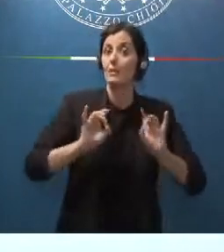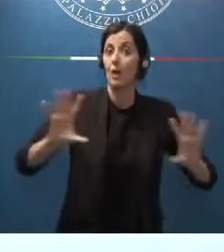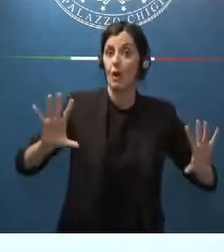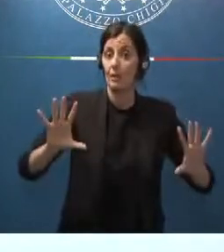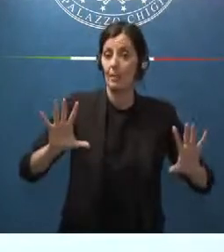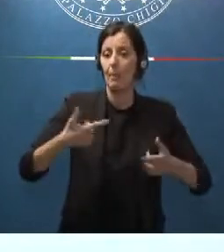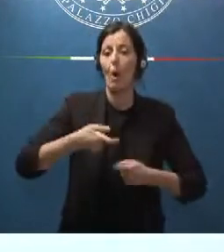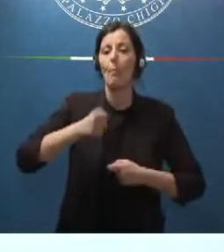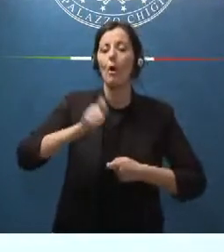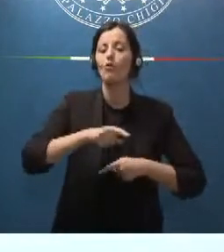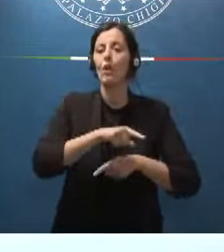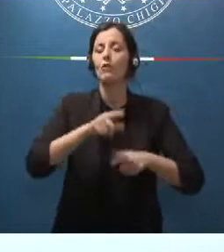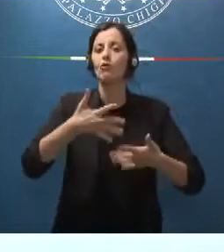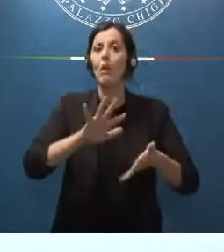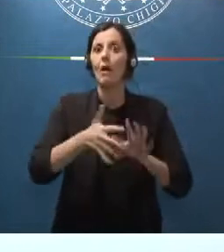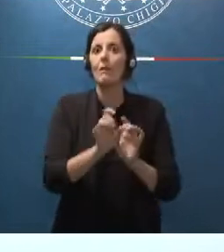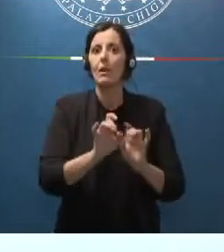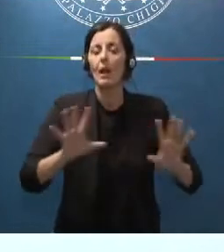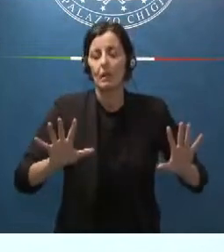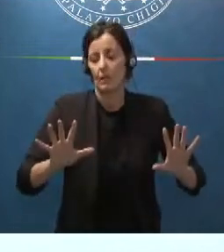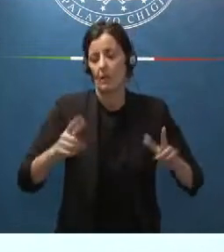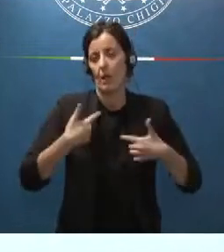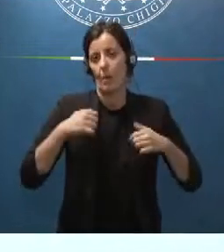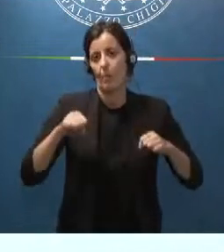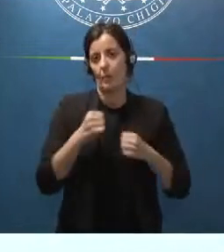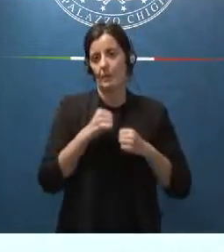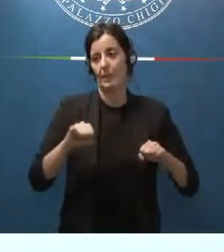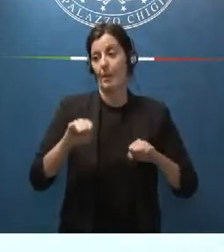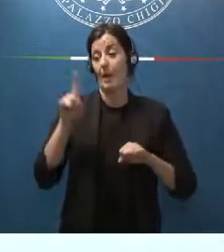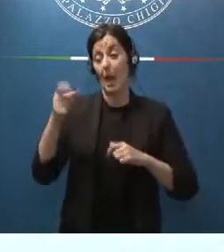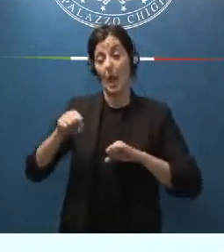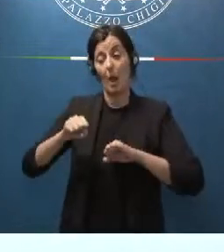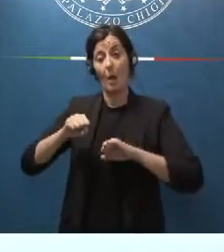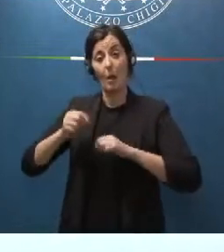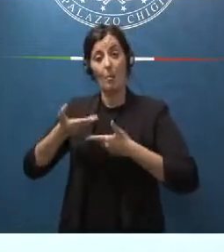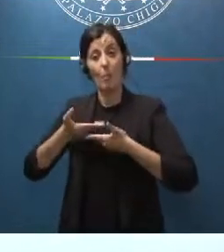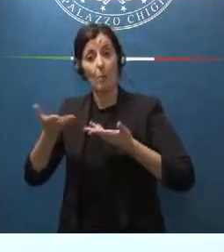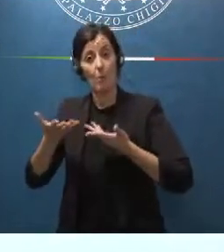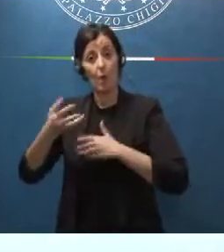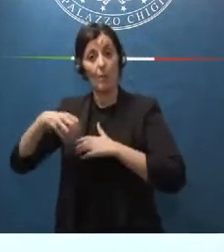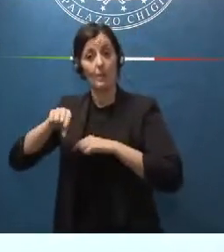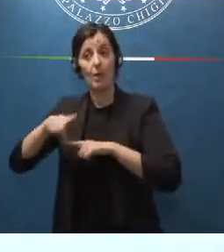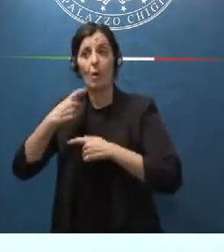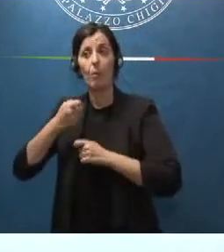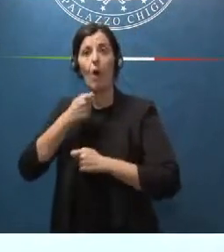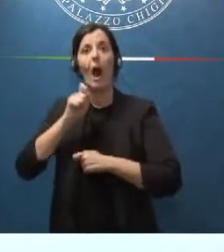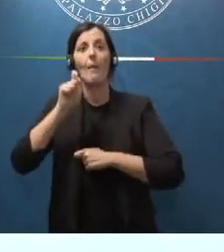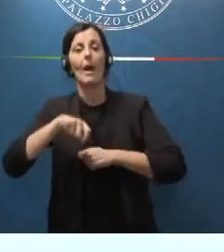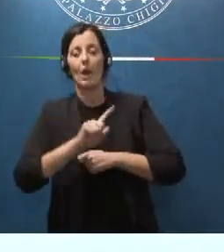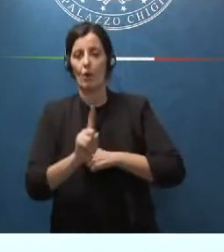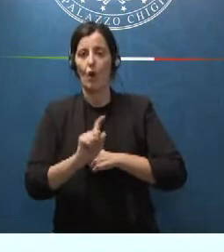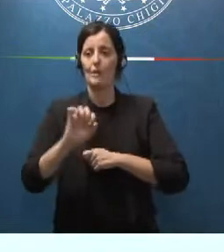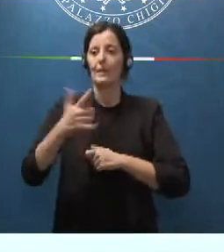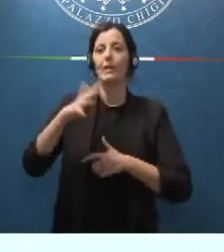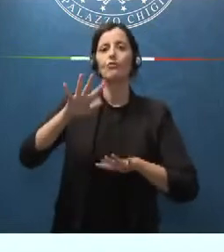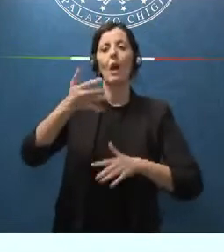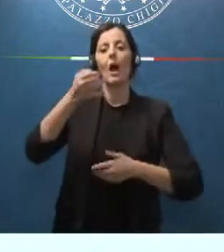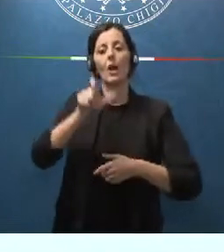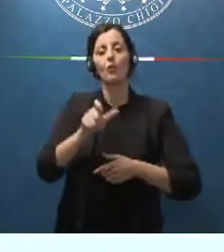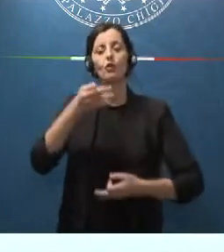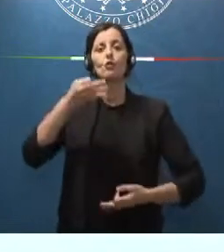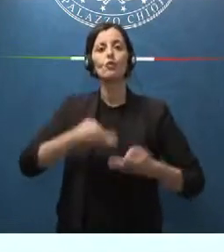è irrazionale che il Pubblico Ministero possa appellare perché se un giudice ha già dubitato